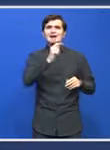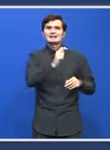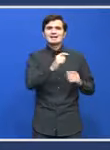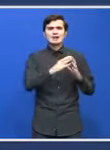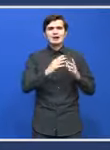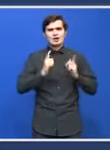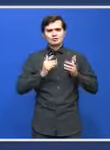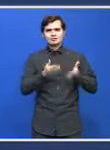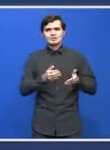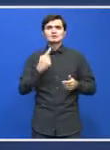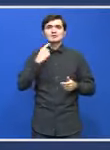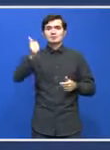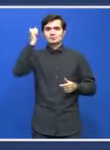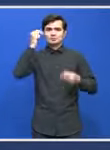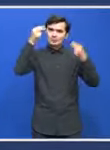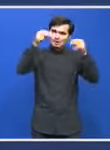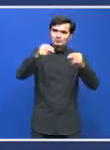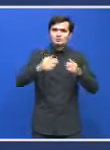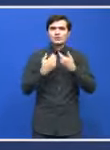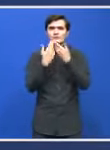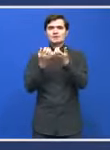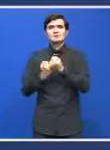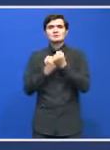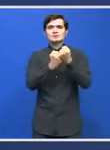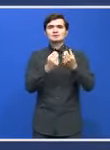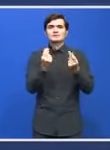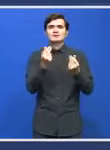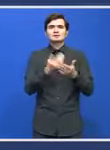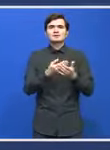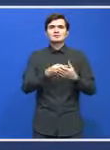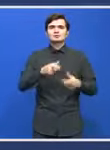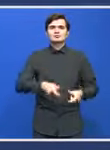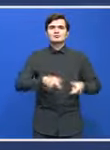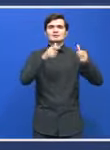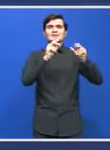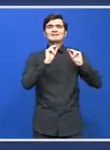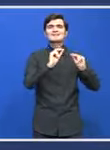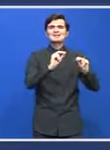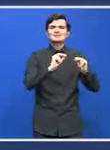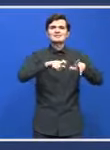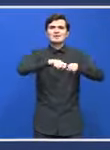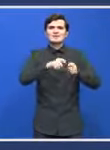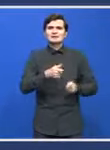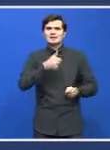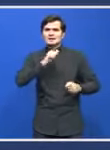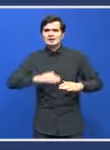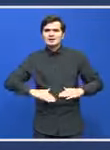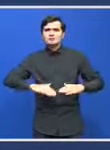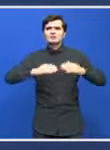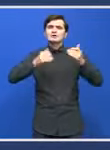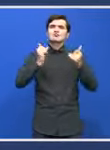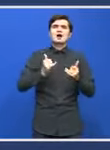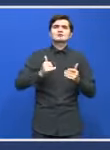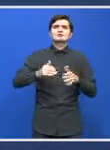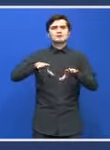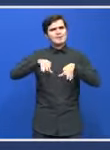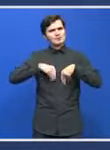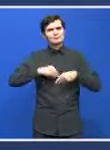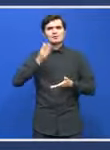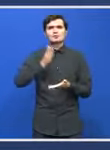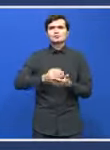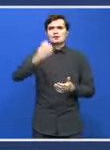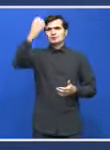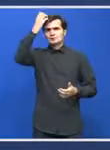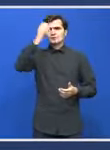An trecut am anunțat că vom oferi sprijin financiar pentru unității de învățământ afectate de inundații. Astăzi am adoptat hotărârea de guvern. Este